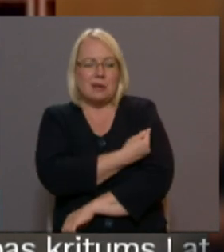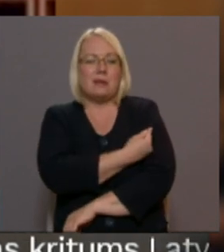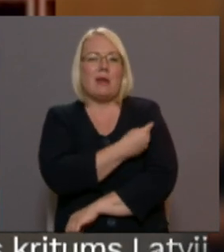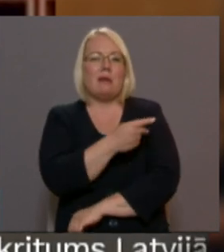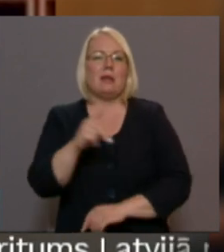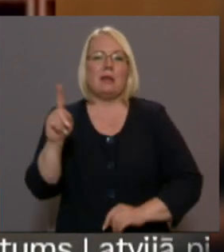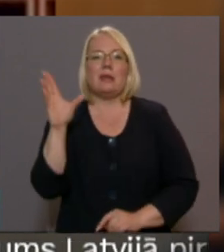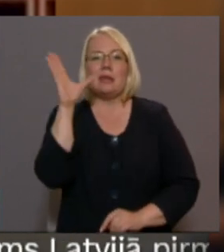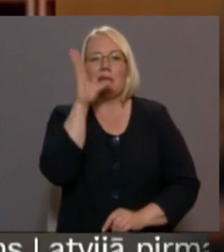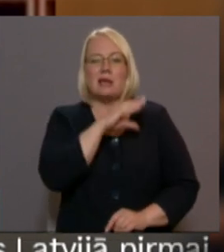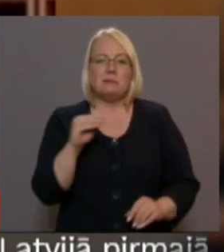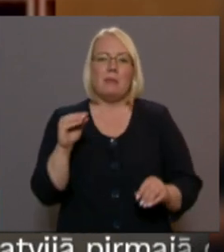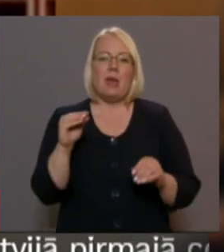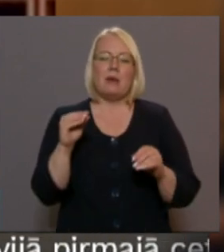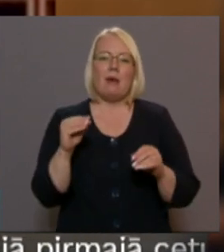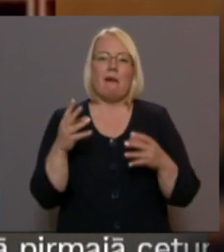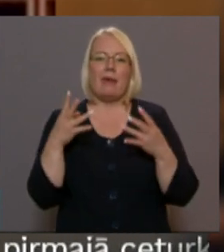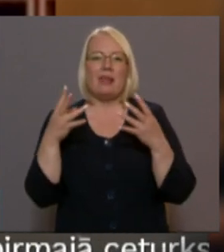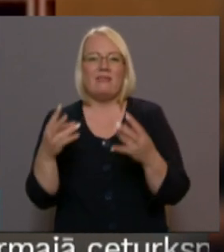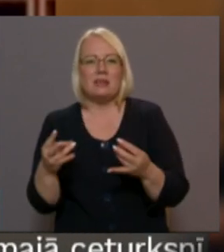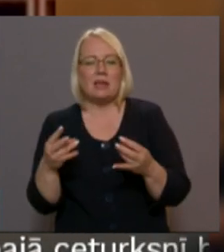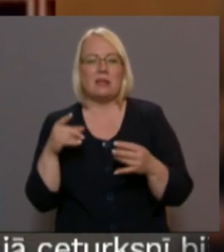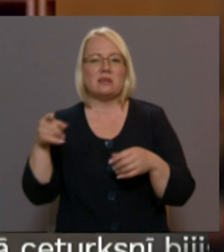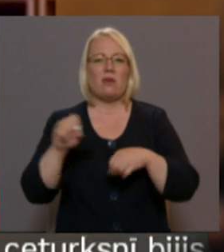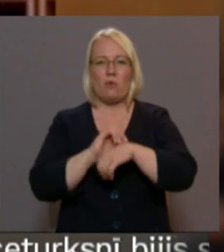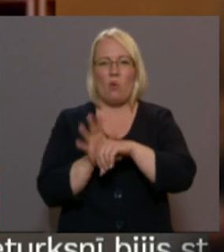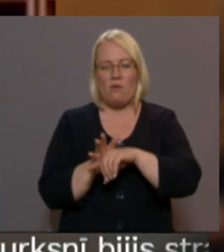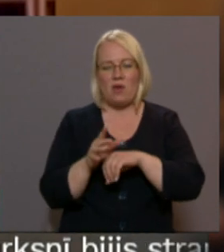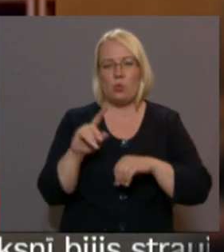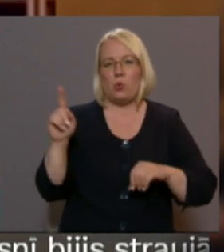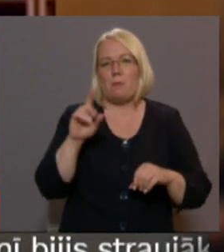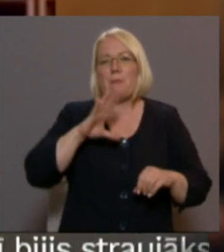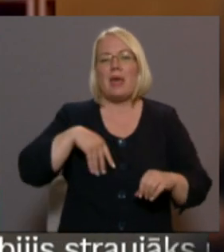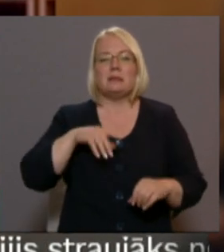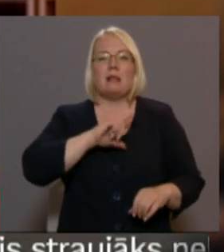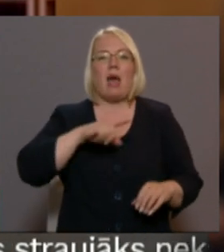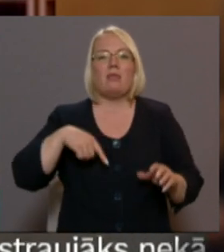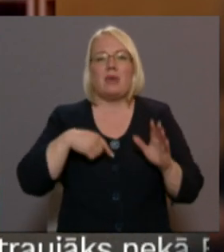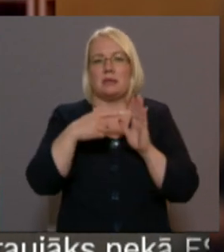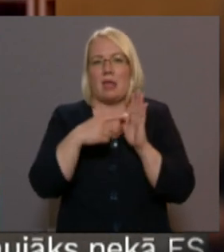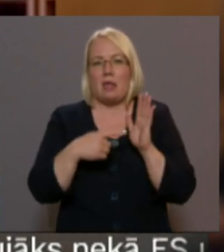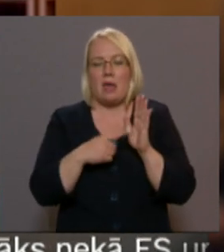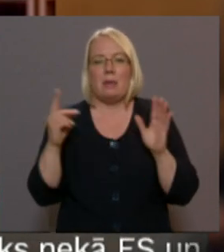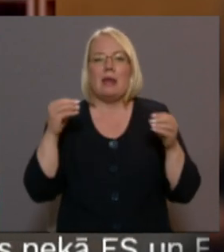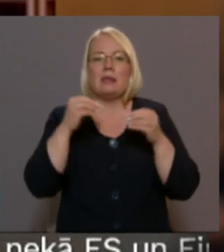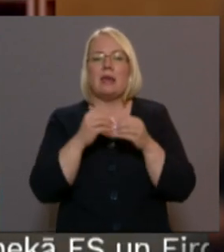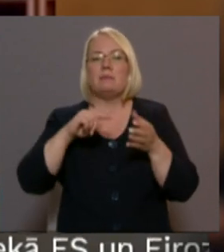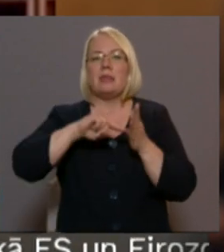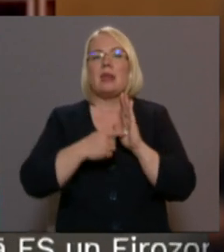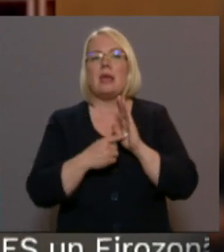iespēja inficēties ar šo vīrusu. Vismaz pēc Latvijas datiem ir desmit reizes